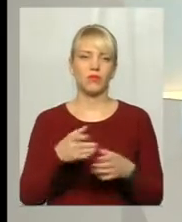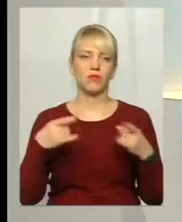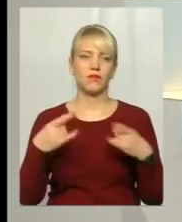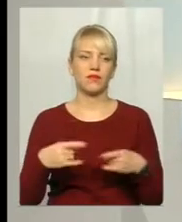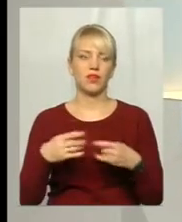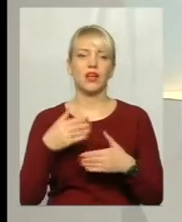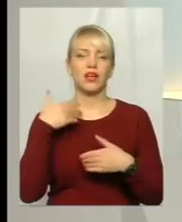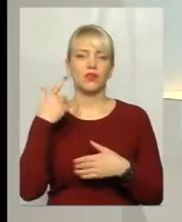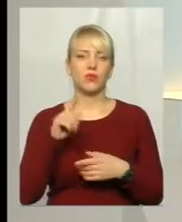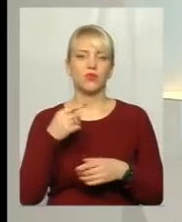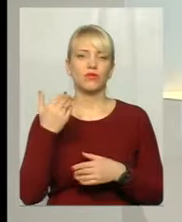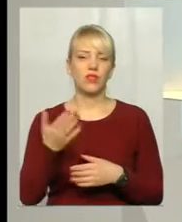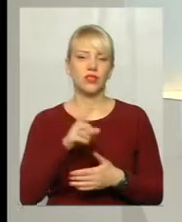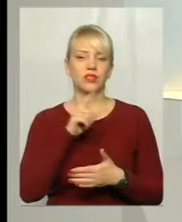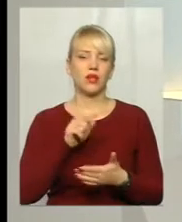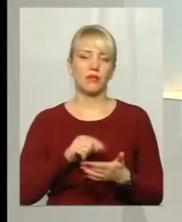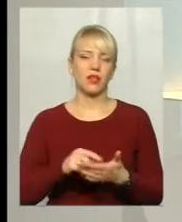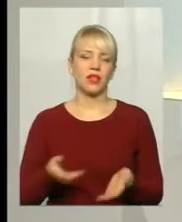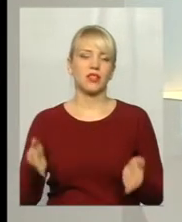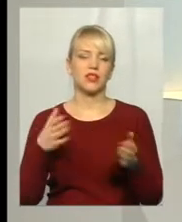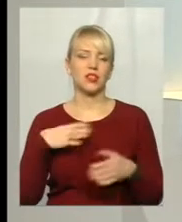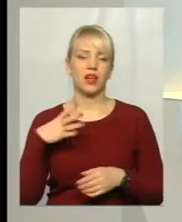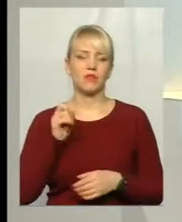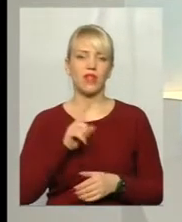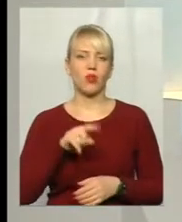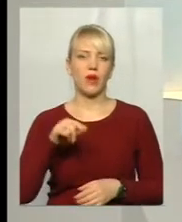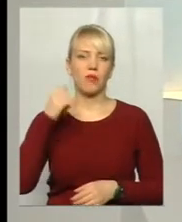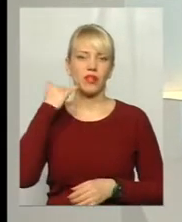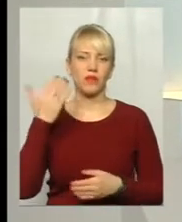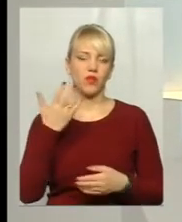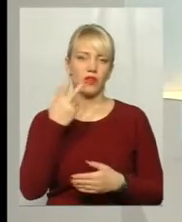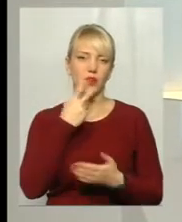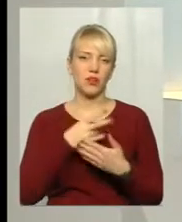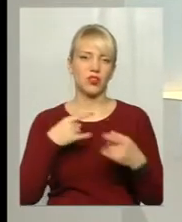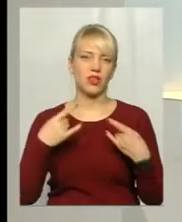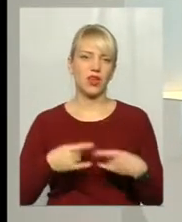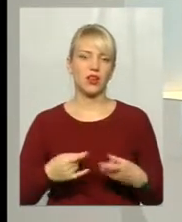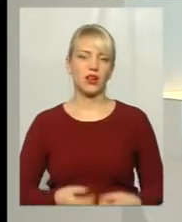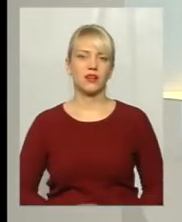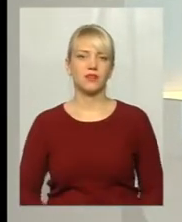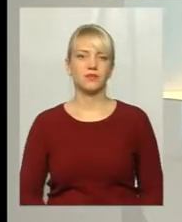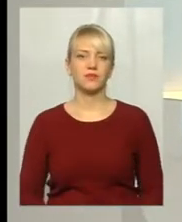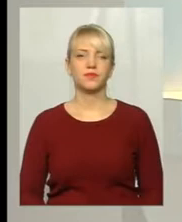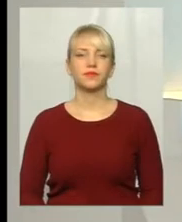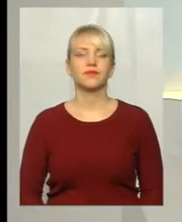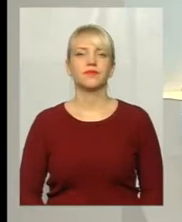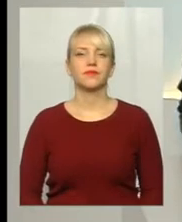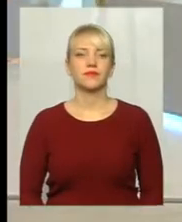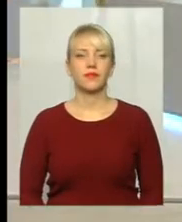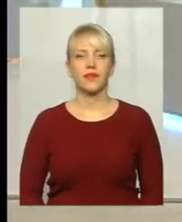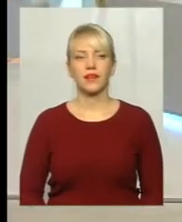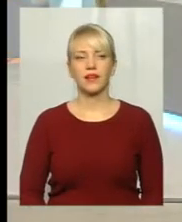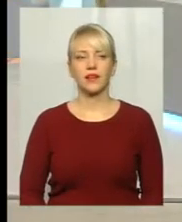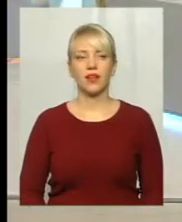ваші запитання чекаємо за номерами телефонів, які бачите на екранах. Долучайтесь до розмови, а ми продовжимо. Отож, пані